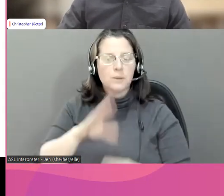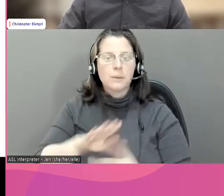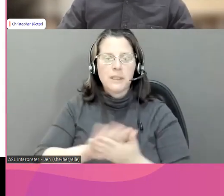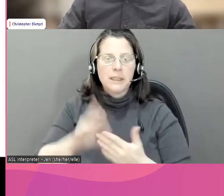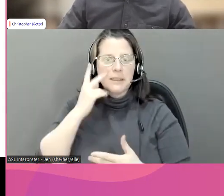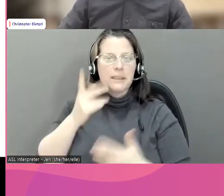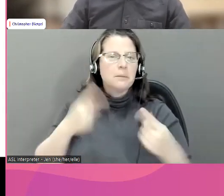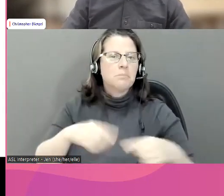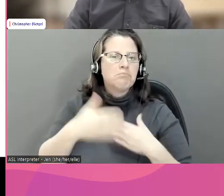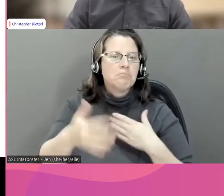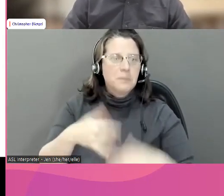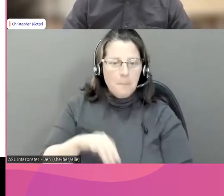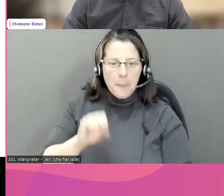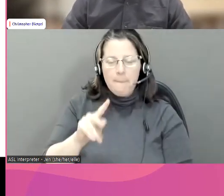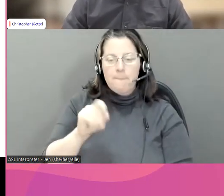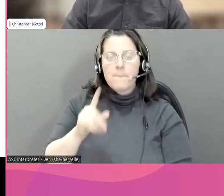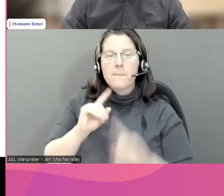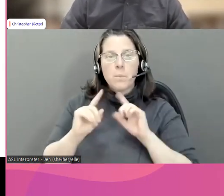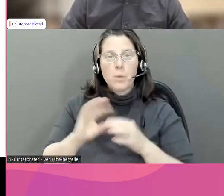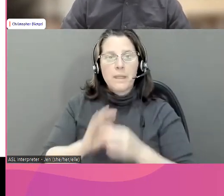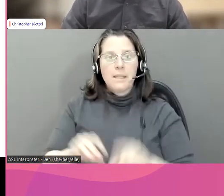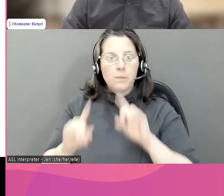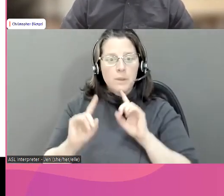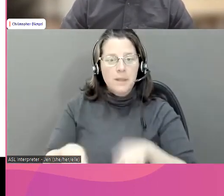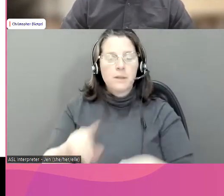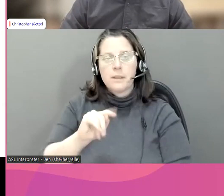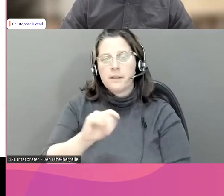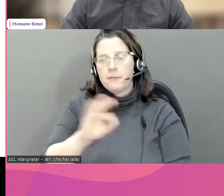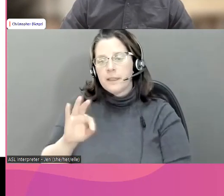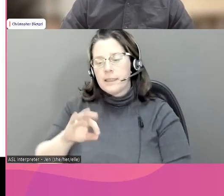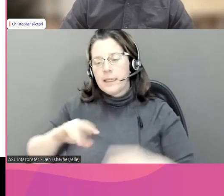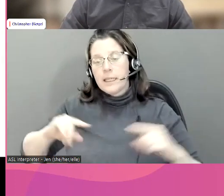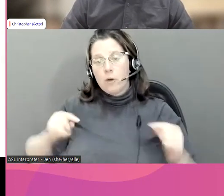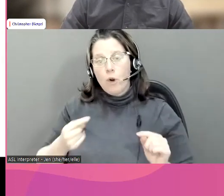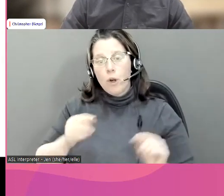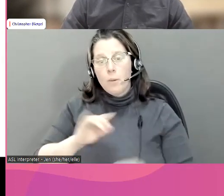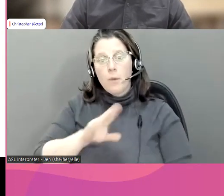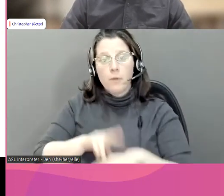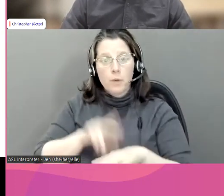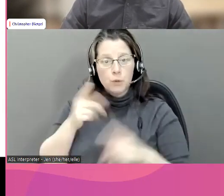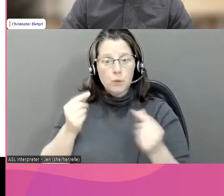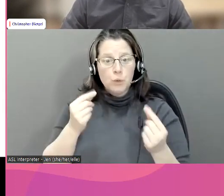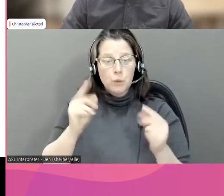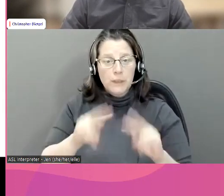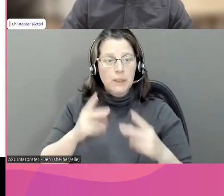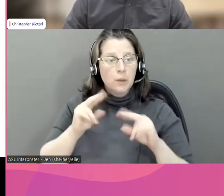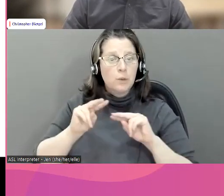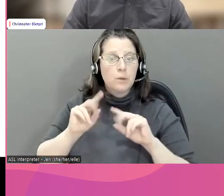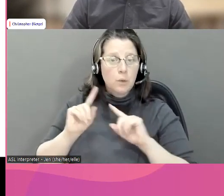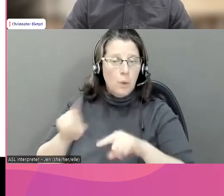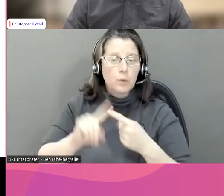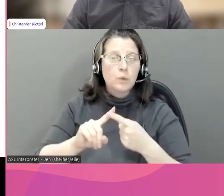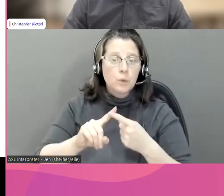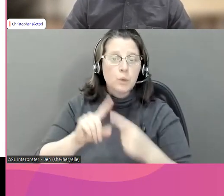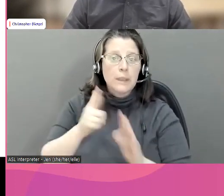lancer ce rapport au cours des prochaines semaines. Et finalement, autre réponse. Vous pouvez bien entendu vous diriger vers